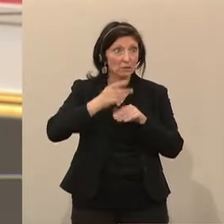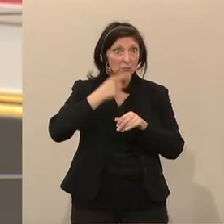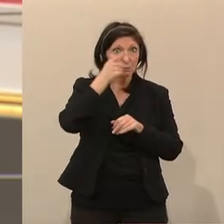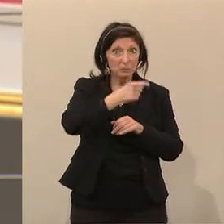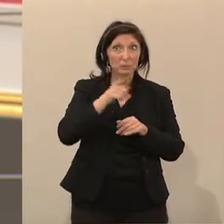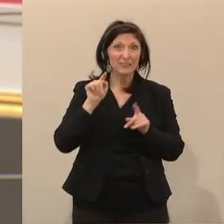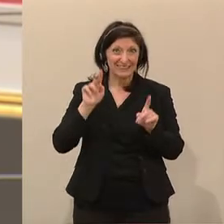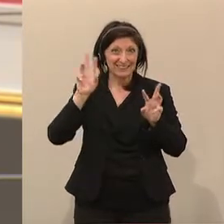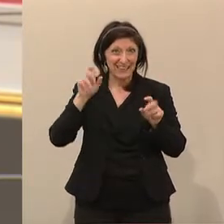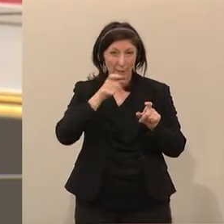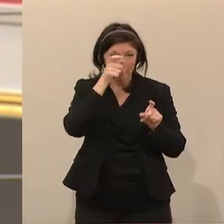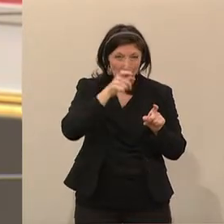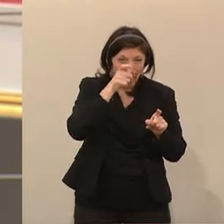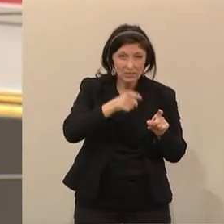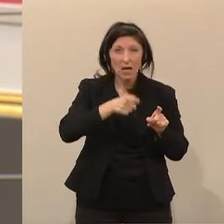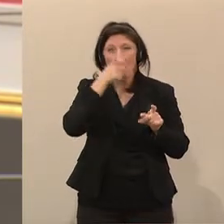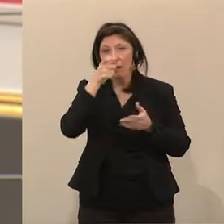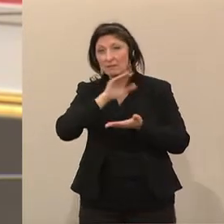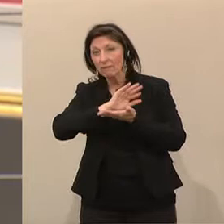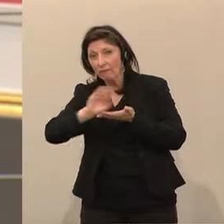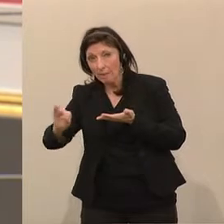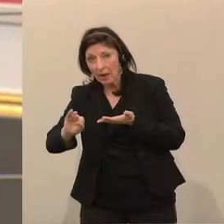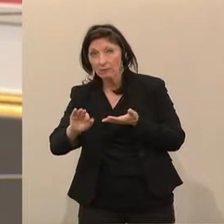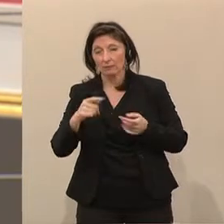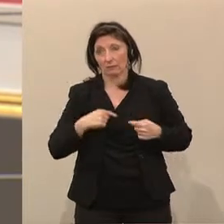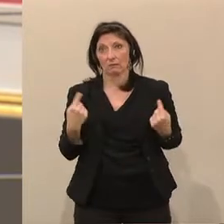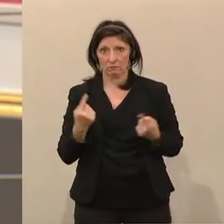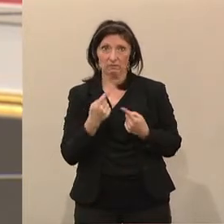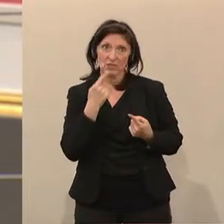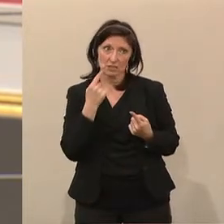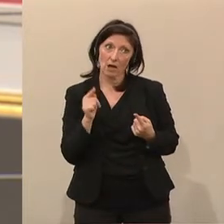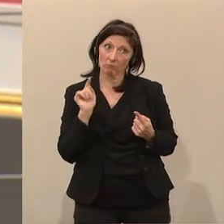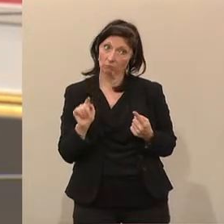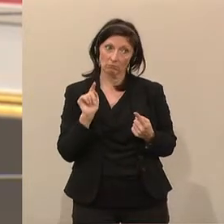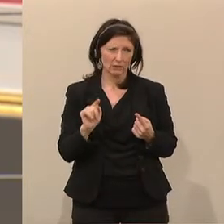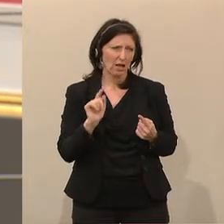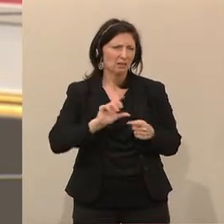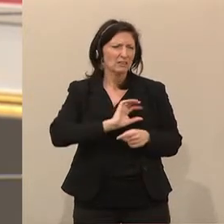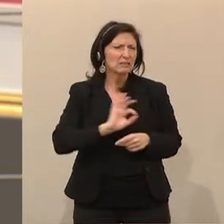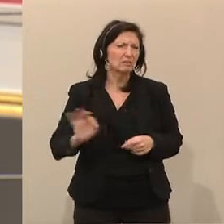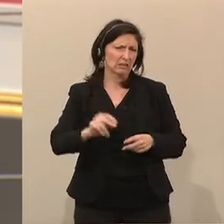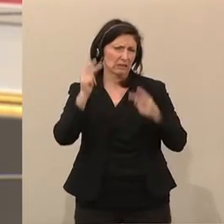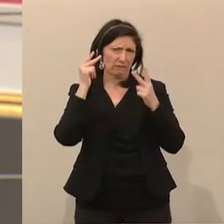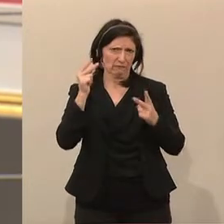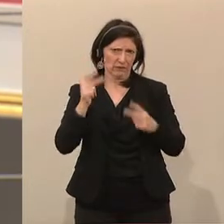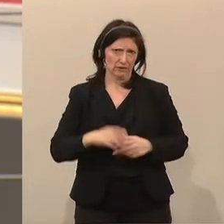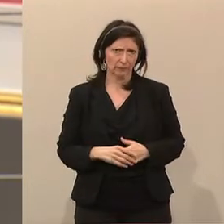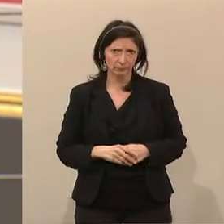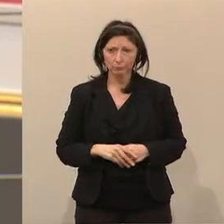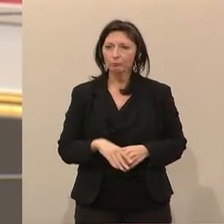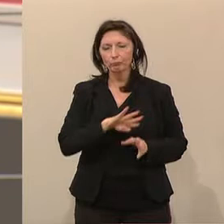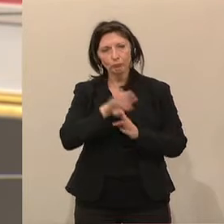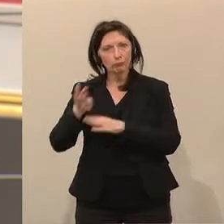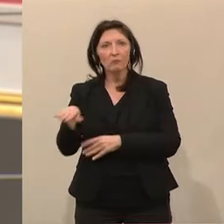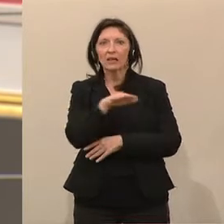genau dieses Thema Plastik und Plastikvermeidung sehen wir als eines unserer ganz großen Prioritäten an. Im Bereich Energie hat die